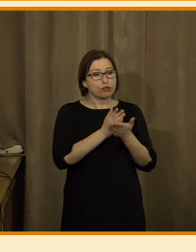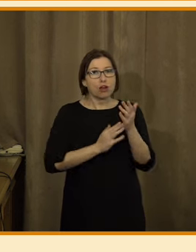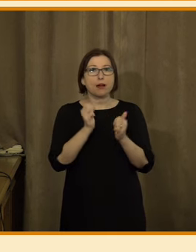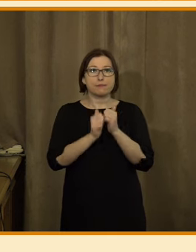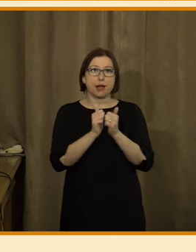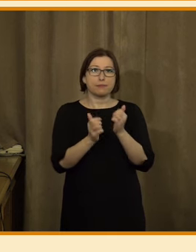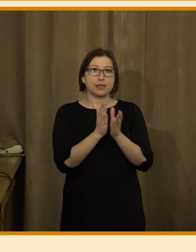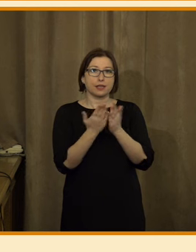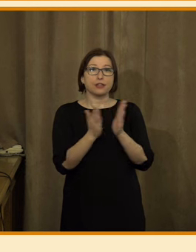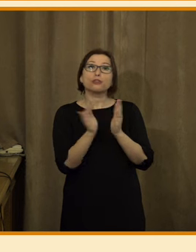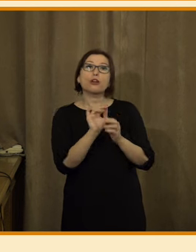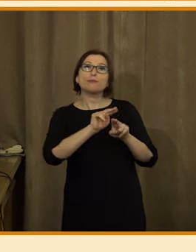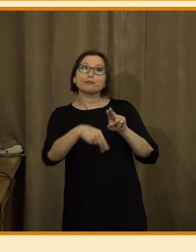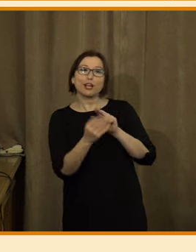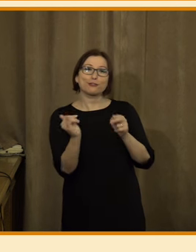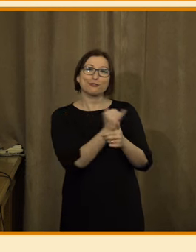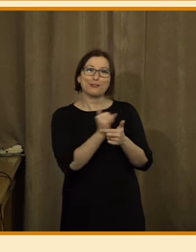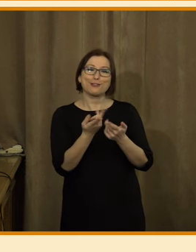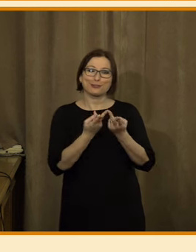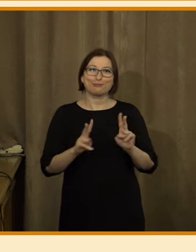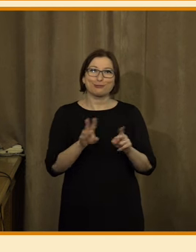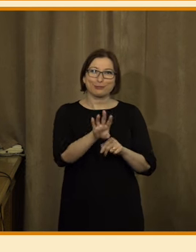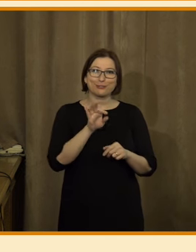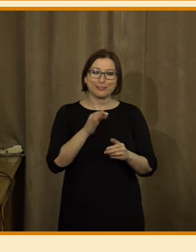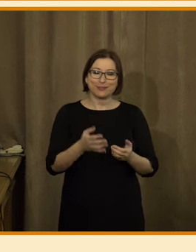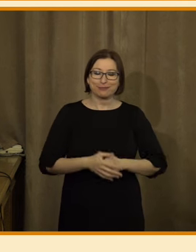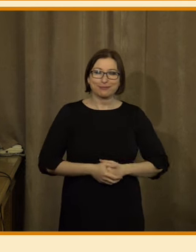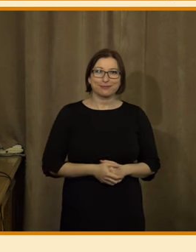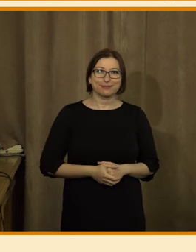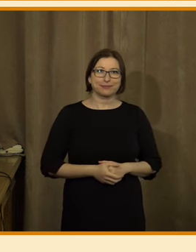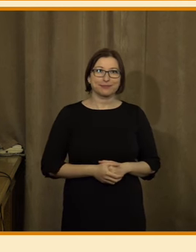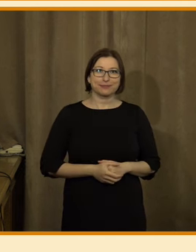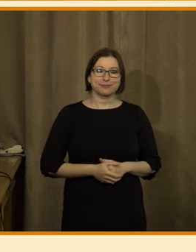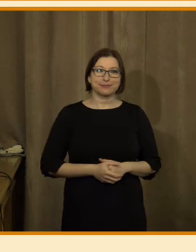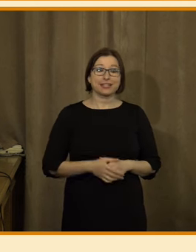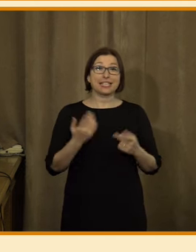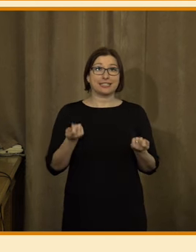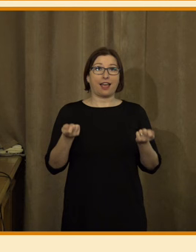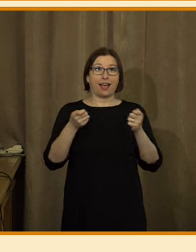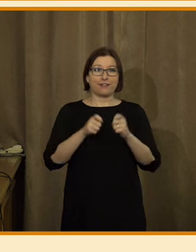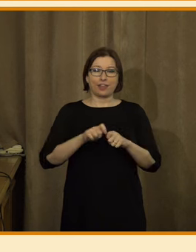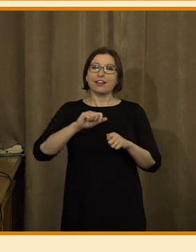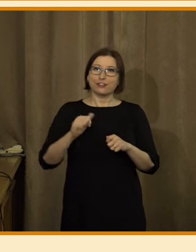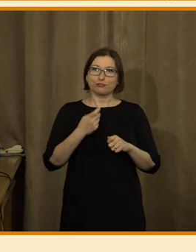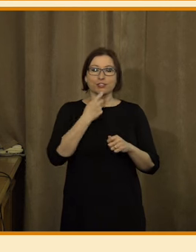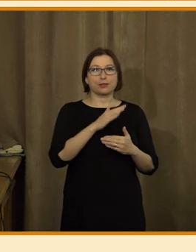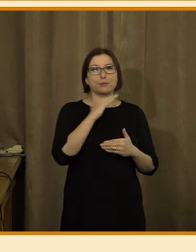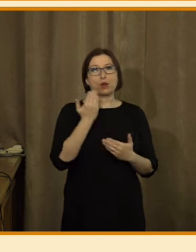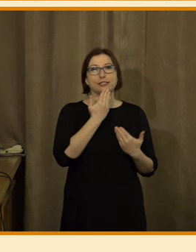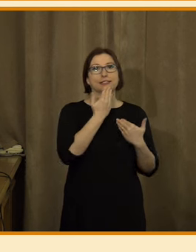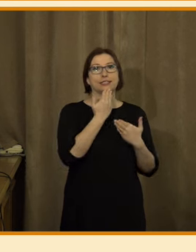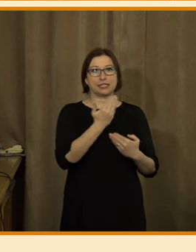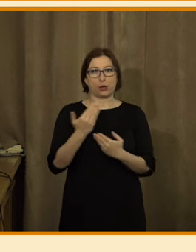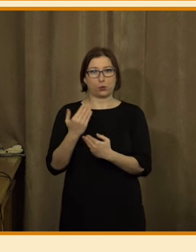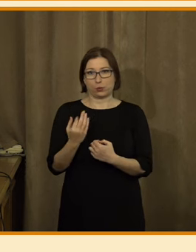takže kdo co preferuje, tak si může zvolit. Na závěr bych ještě rád poděkoval